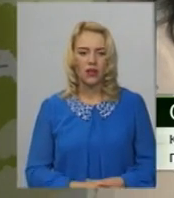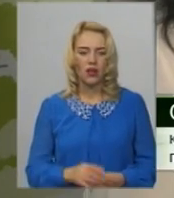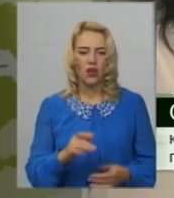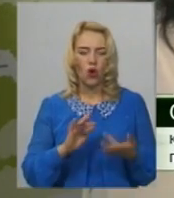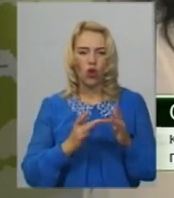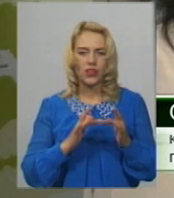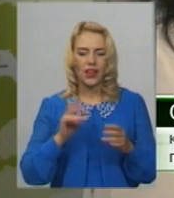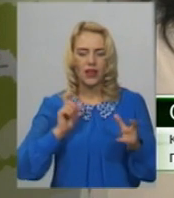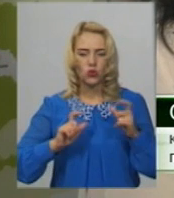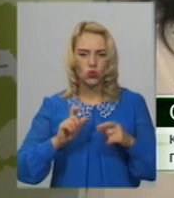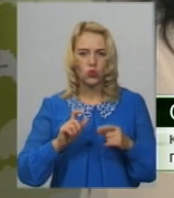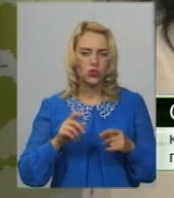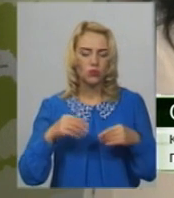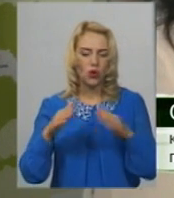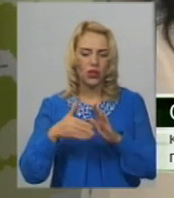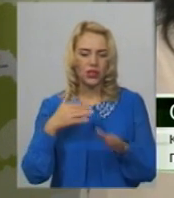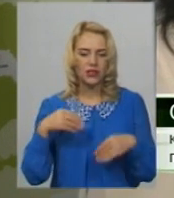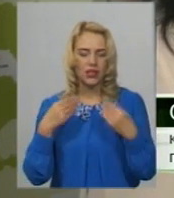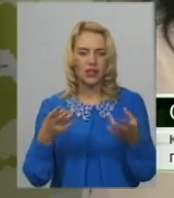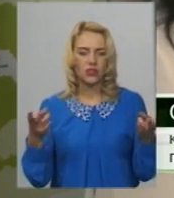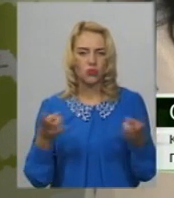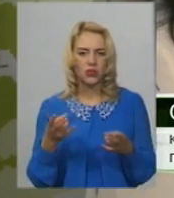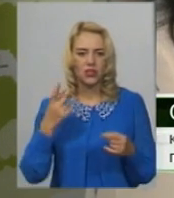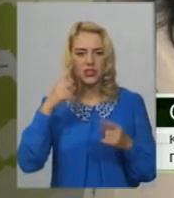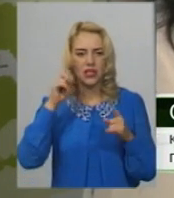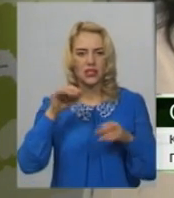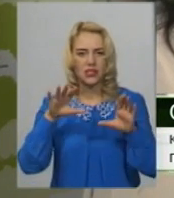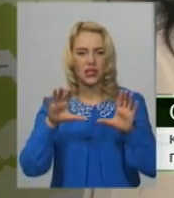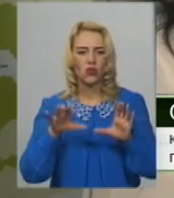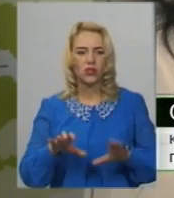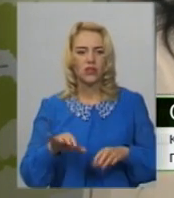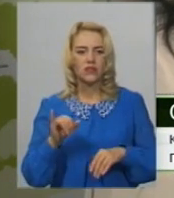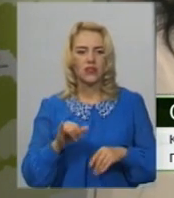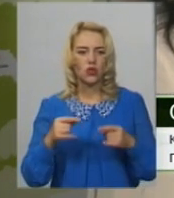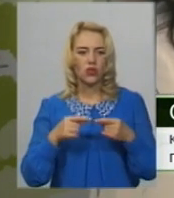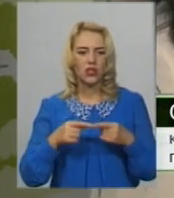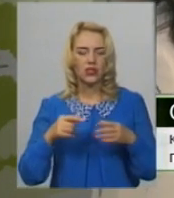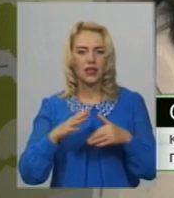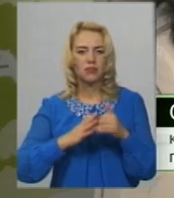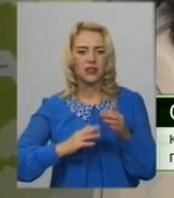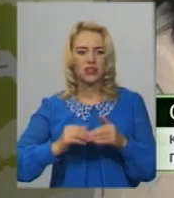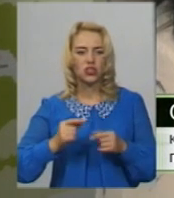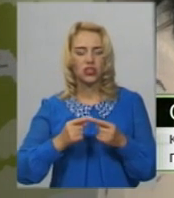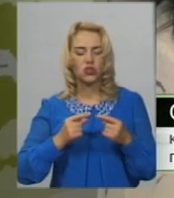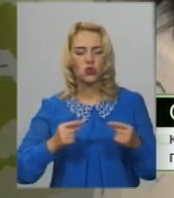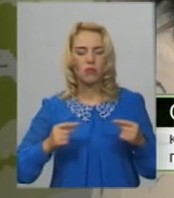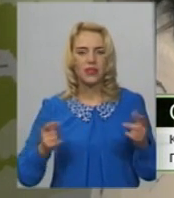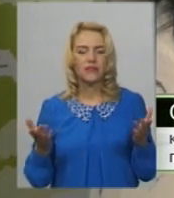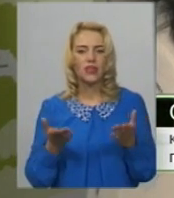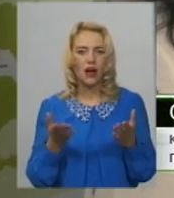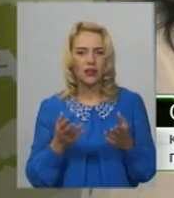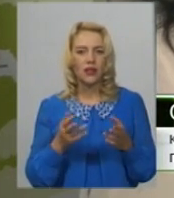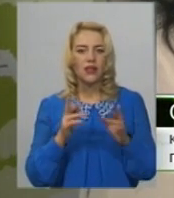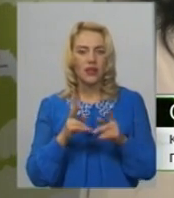покликаний надати необхідні знання як законодавства, так і конкретних практичних інструментів, яким